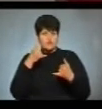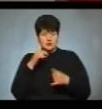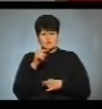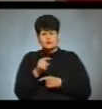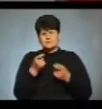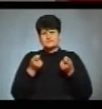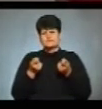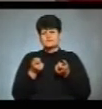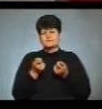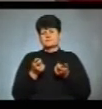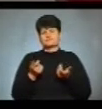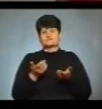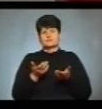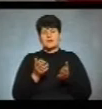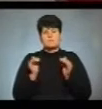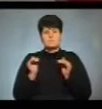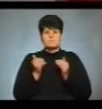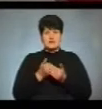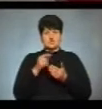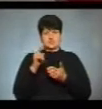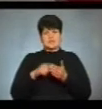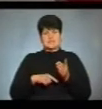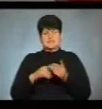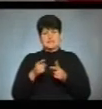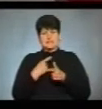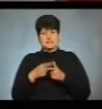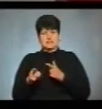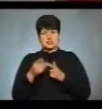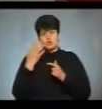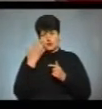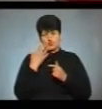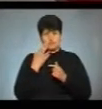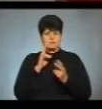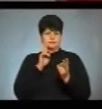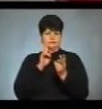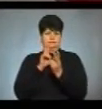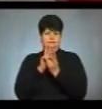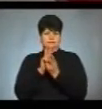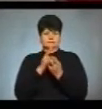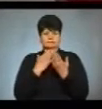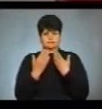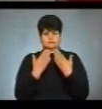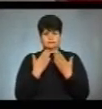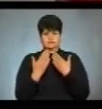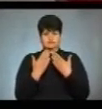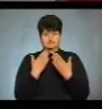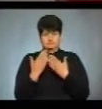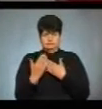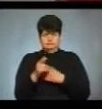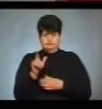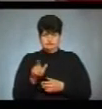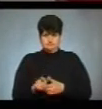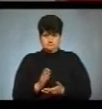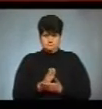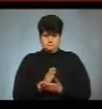дещо, скажімо так, менш надійне, ніж коли ми безпосередньо спілкуємося з респондентами.